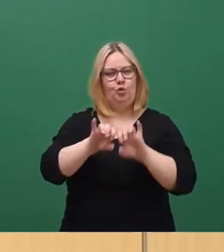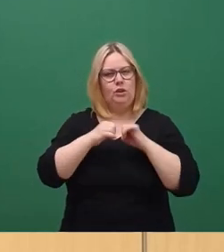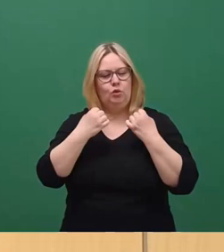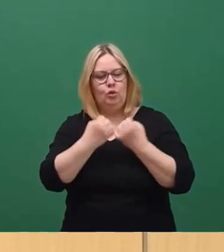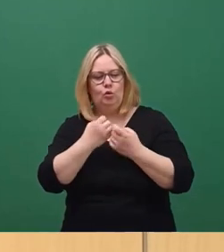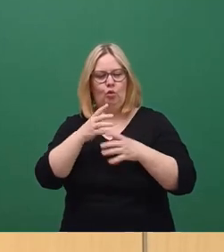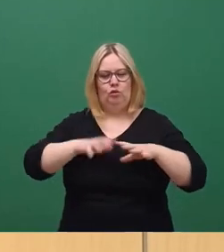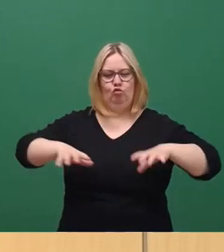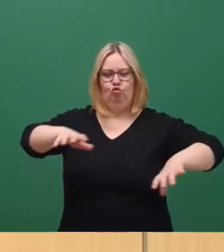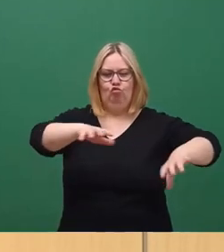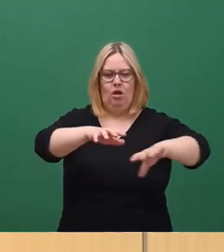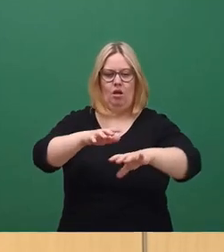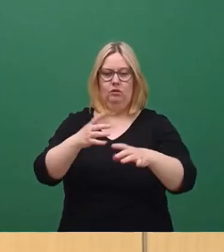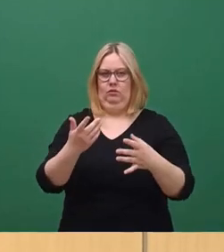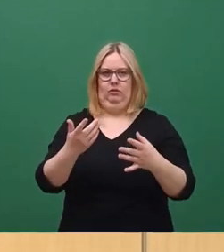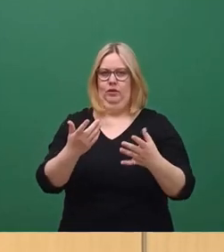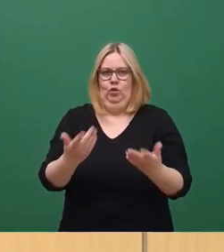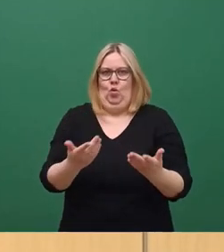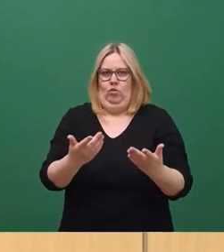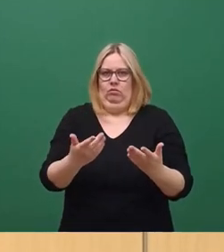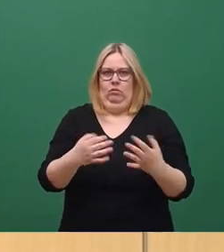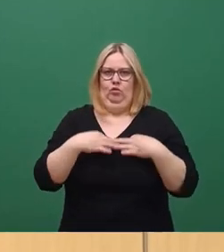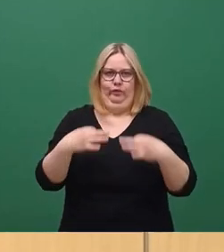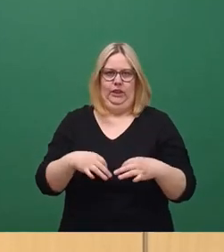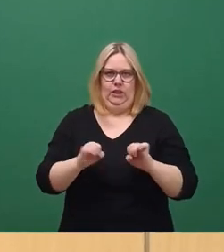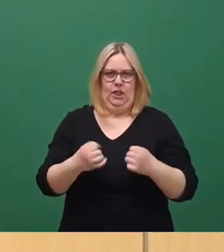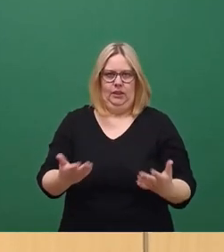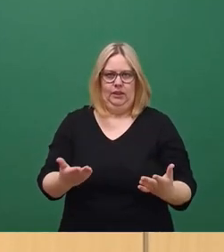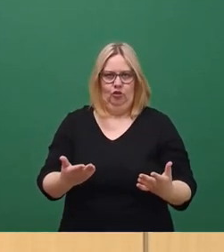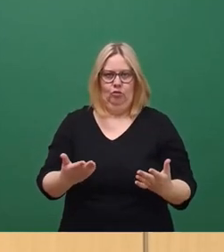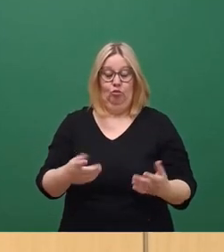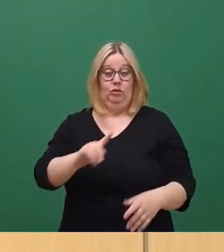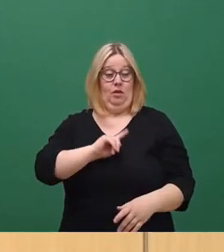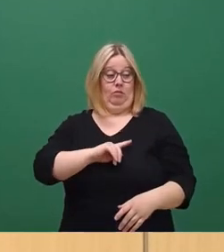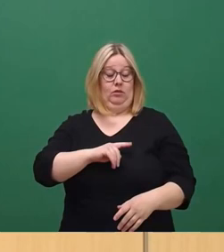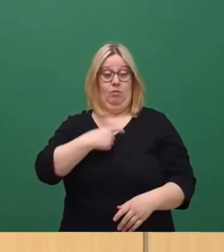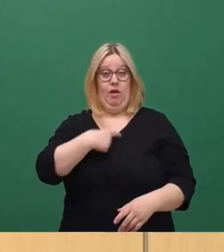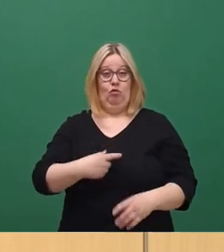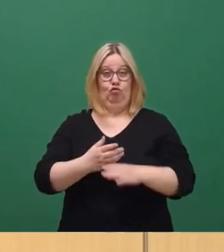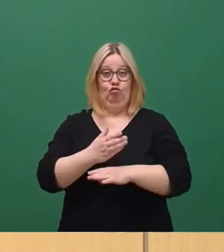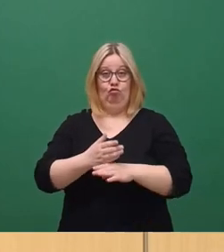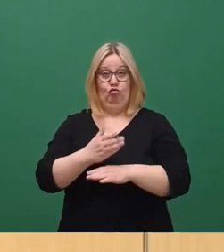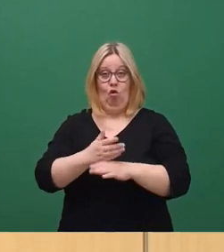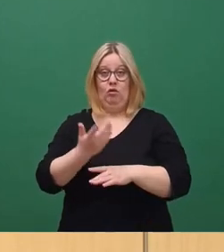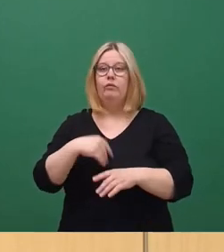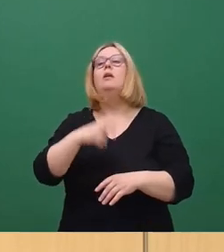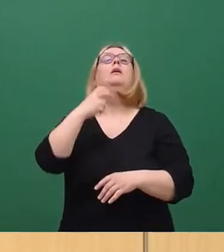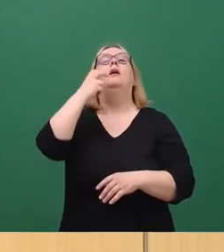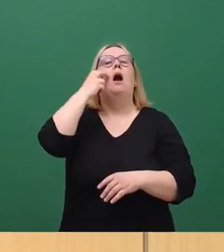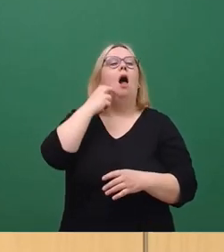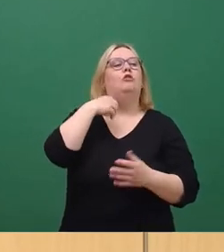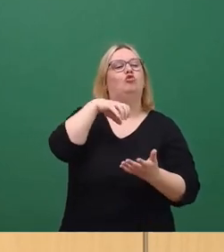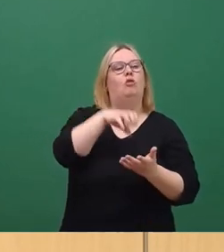natürlich absolut unbefriedigend ist, mich stört das persönlich sehr, dass wir in der historischen Altstadt so viele